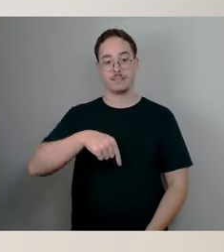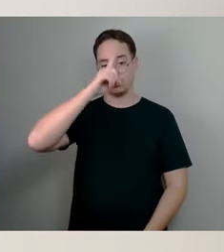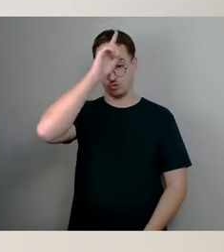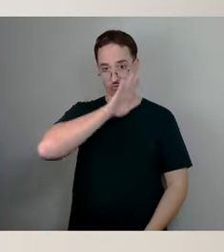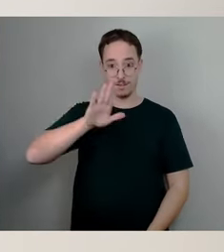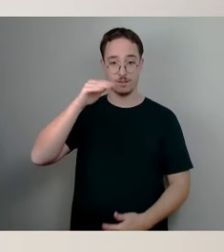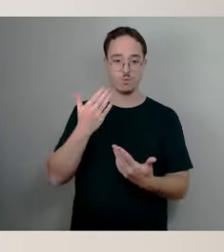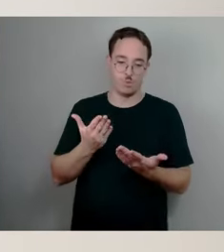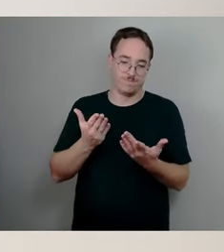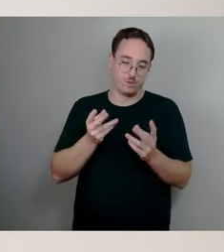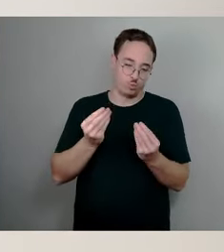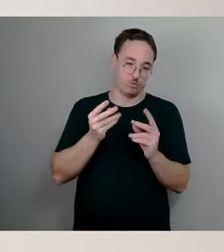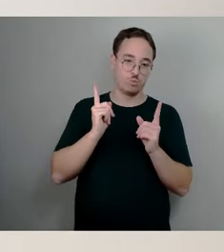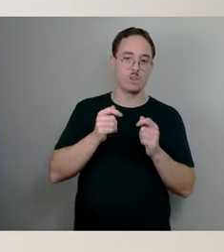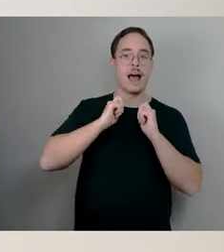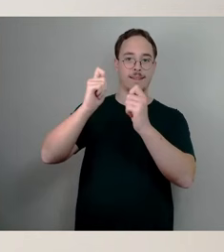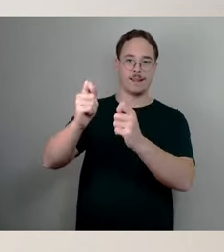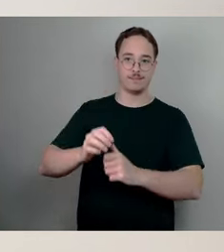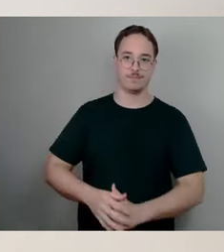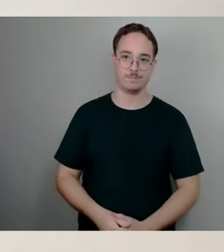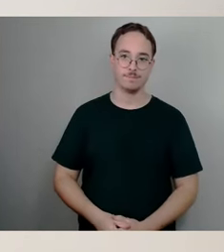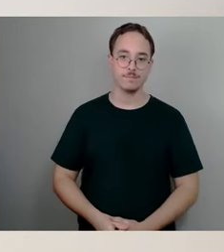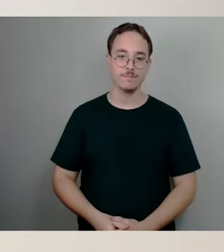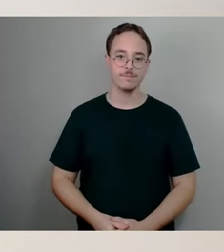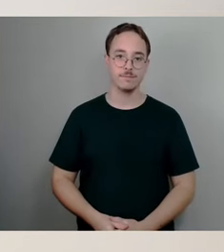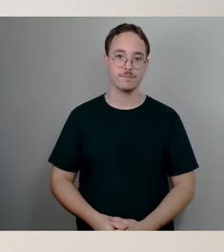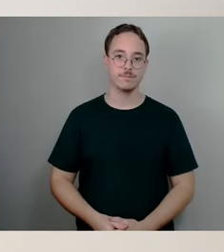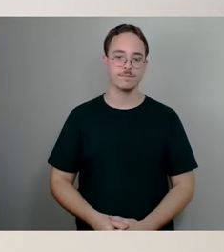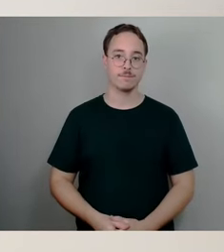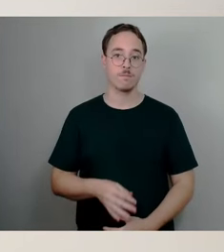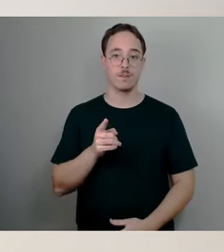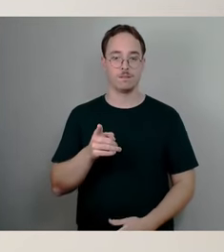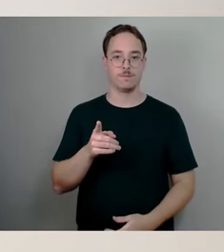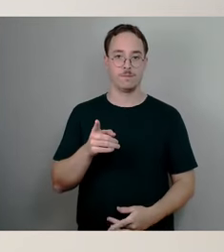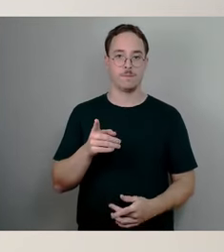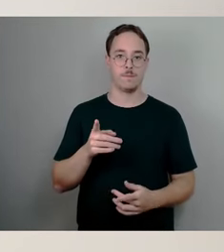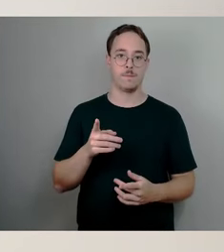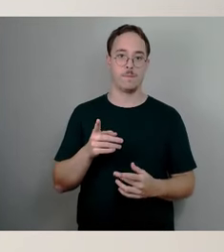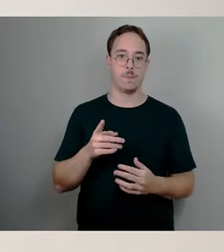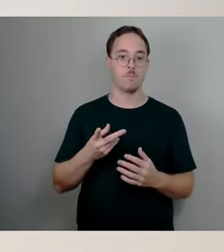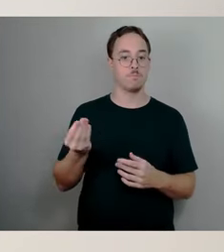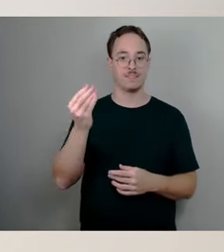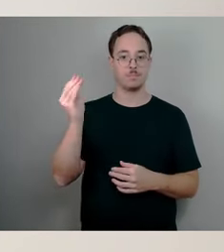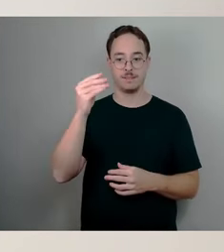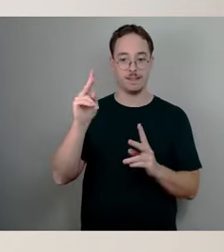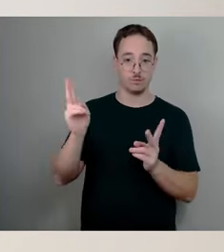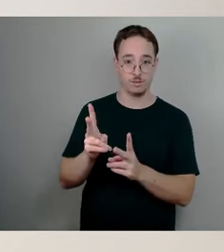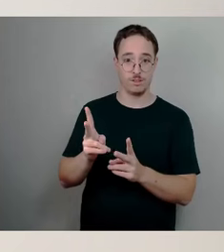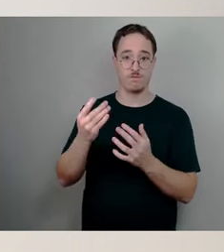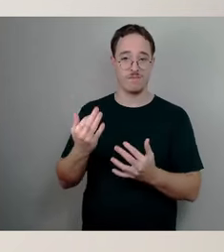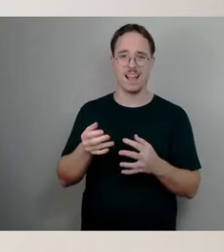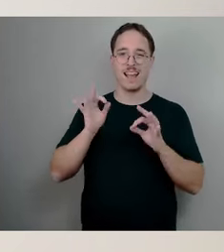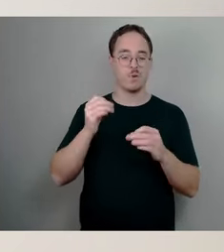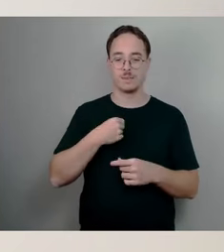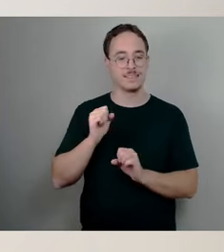Antrag gestellt werden. Und die Reduzierung dieser Beiträge richtet sich, und deswegen kann ich jetzt nicht ganz genau